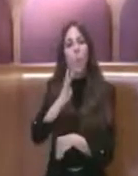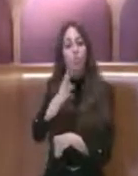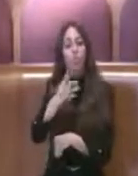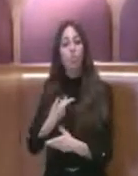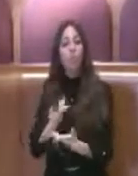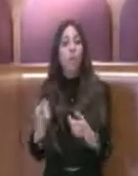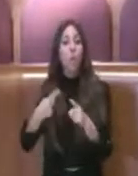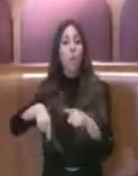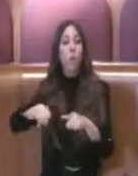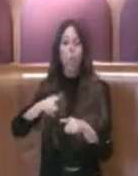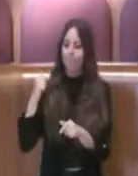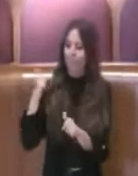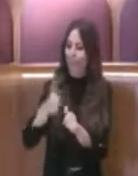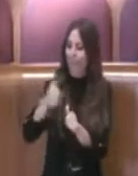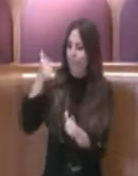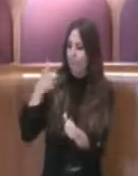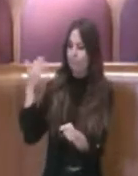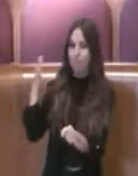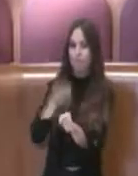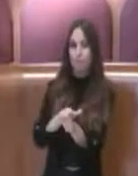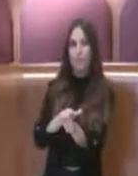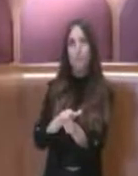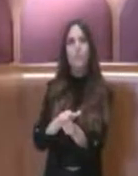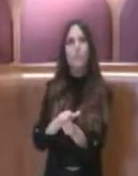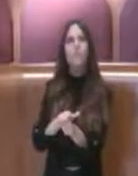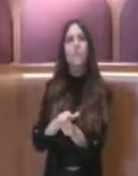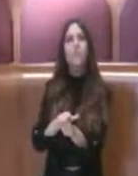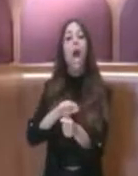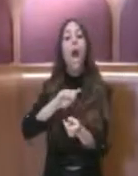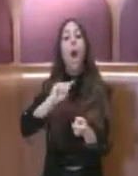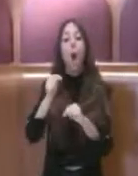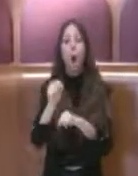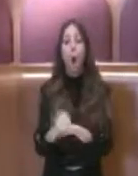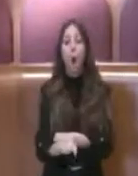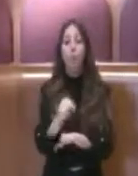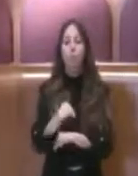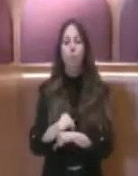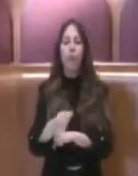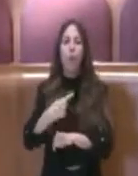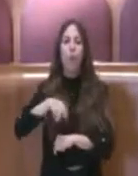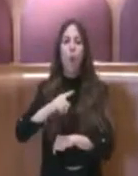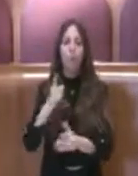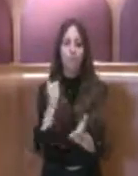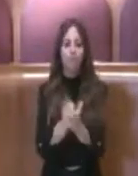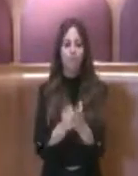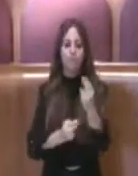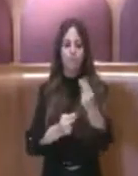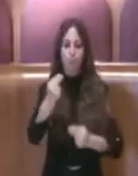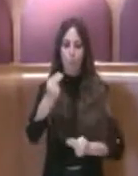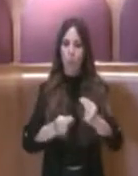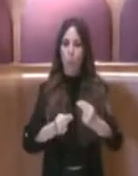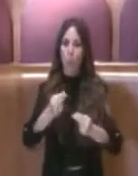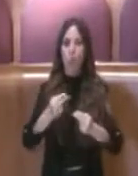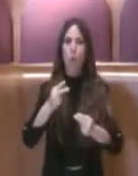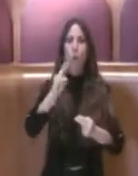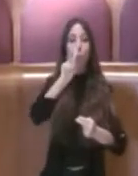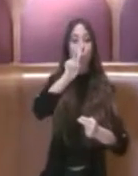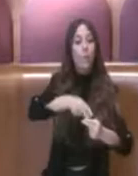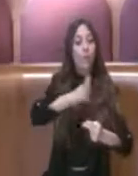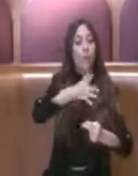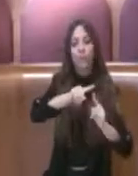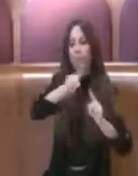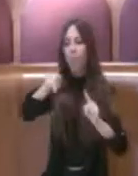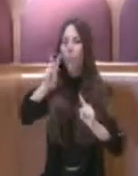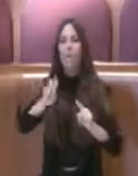anno e che ci vede oggi in continuità andare ad approvare tutti quei bilanci mancanti dal 2015 al 2020